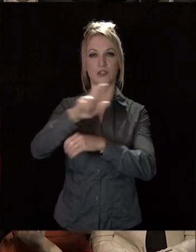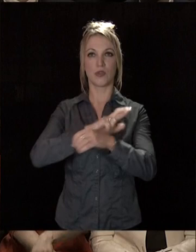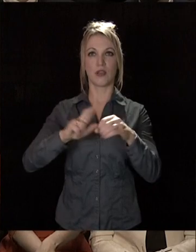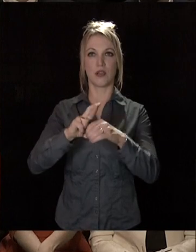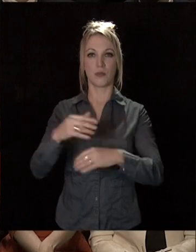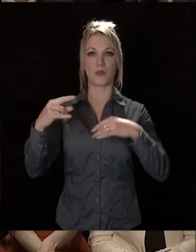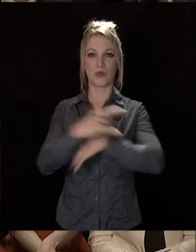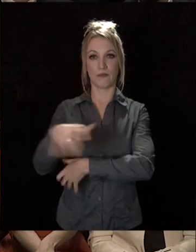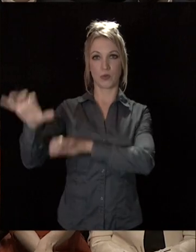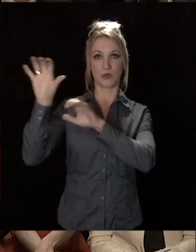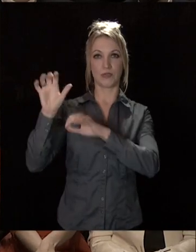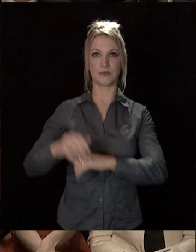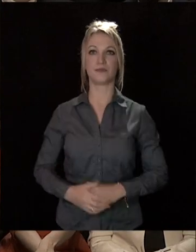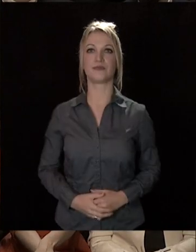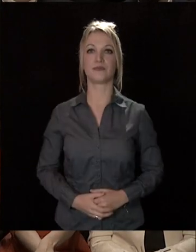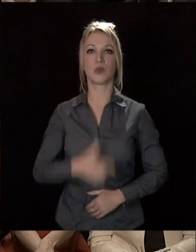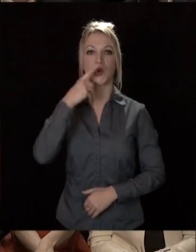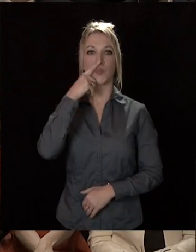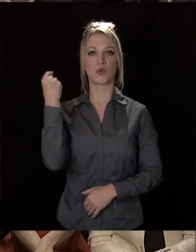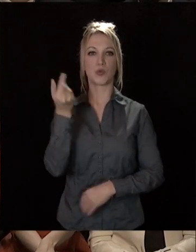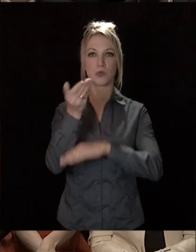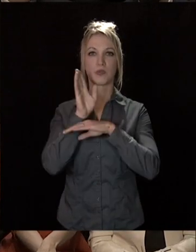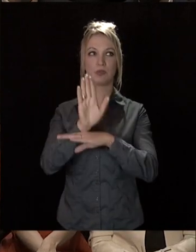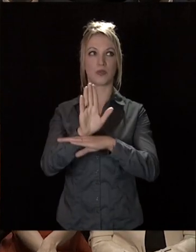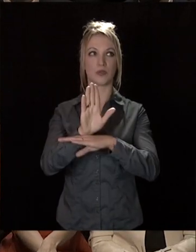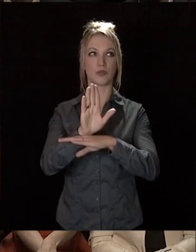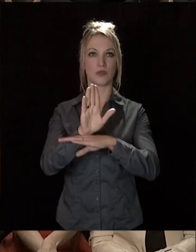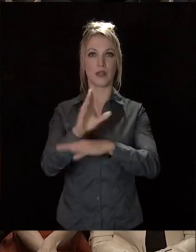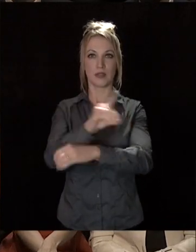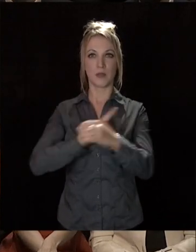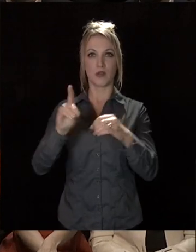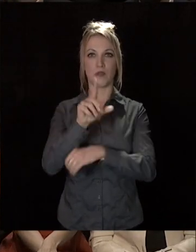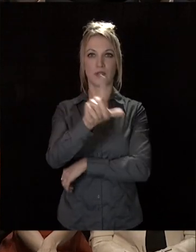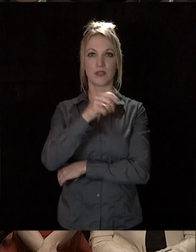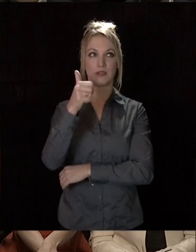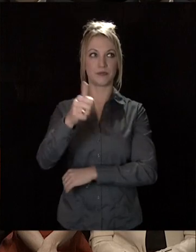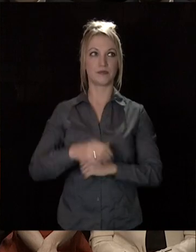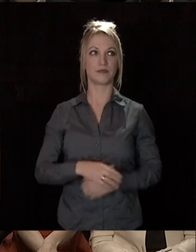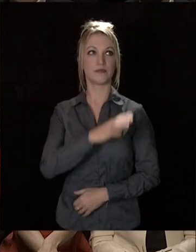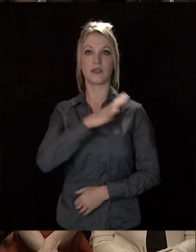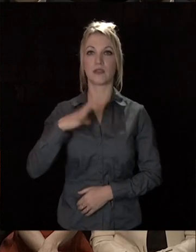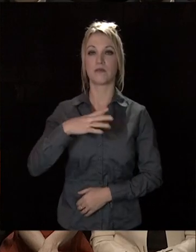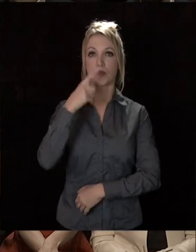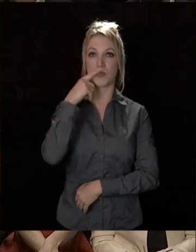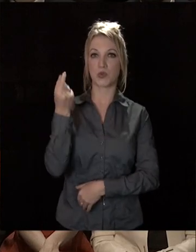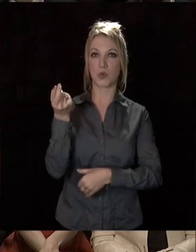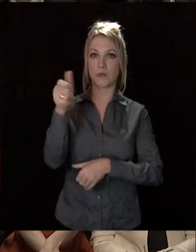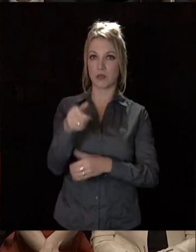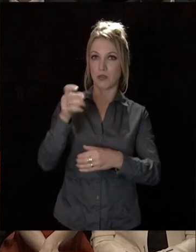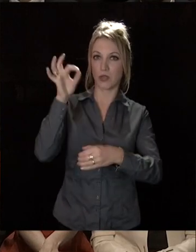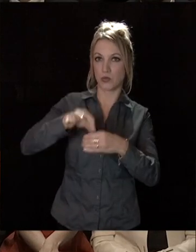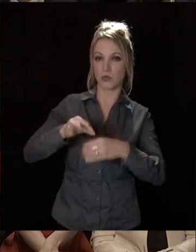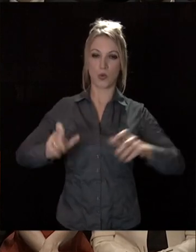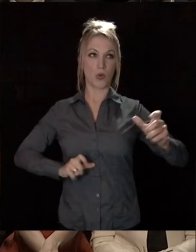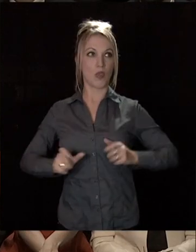de Bourgogne-Franche-Comté, monsieur le représentant du département de la Côte d'Or, mesdames, messieurs les élus, mes chers